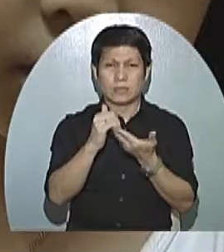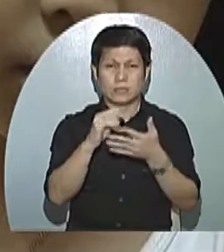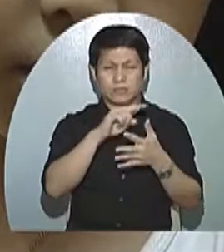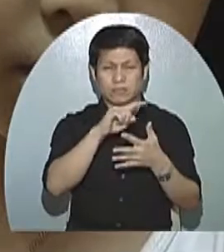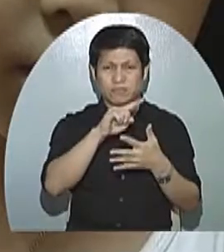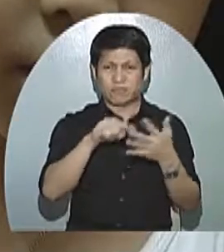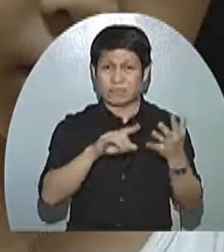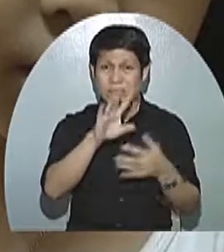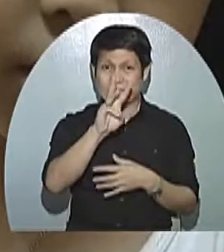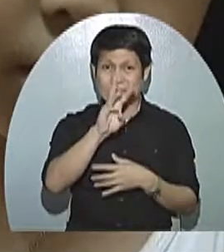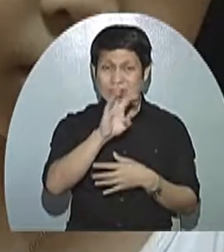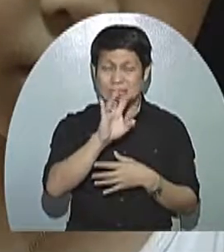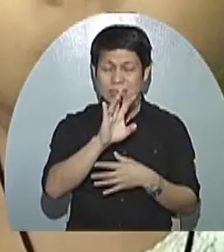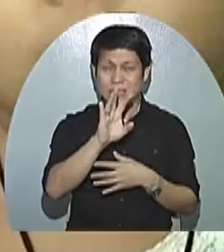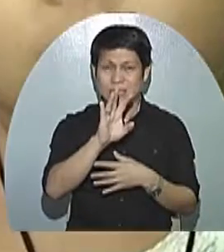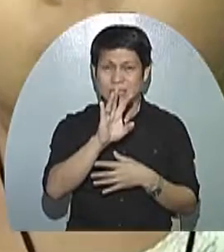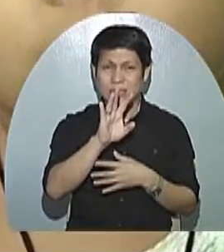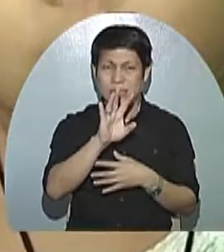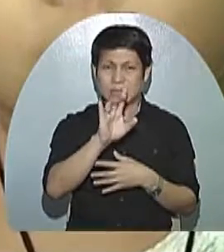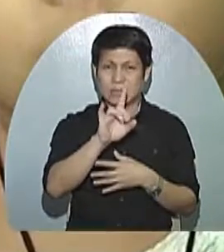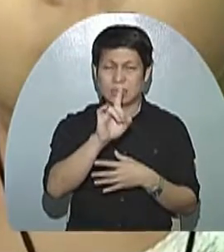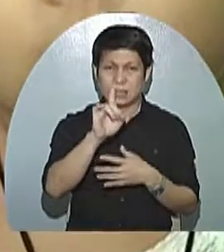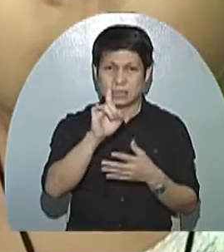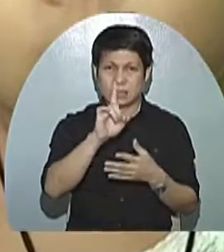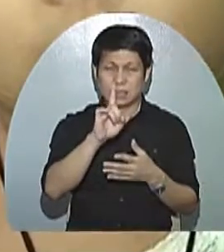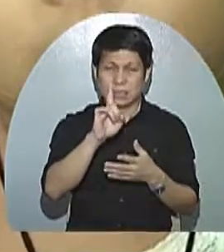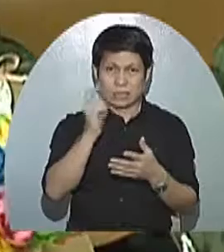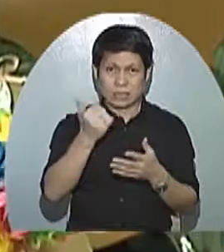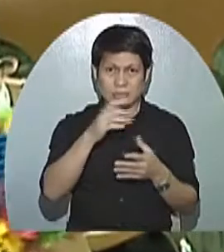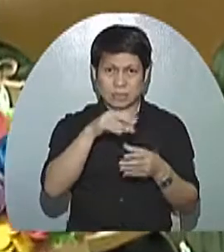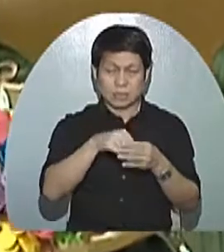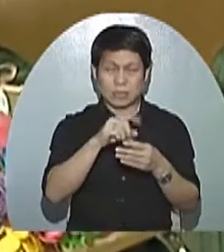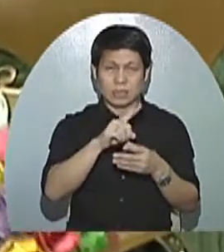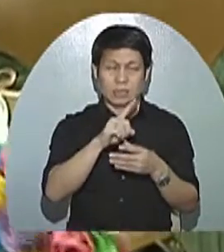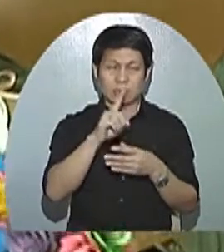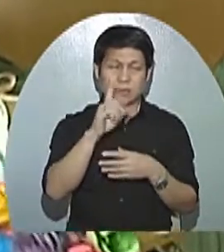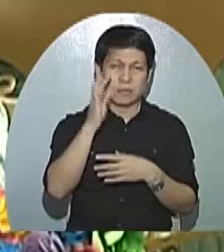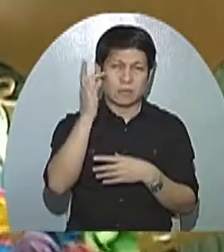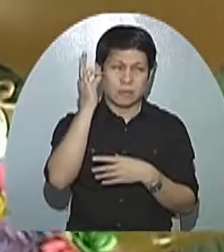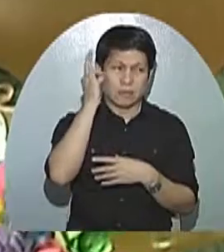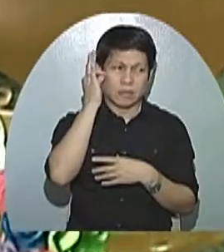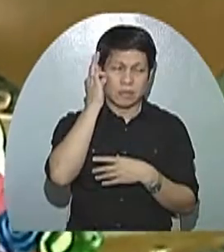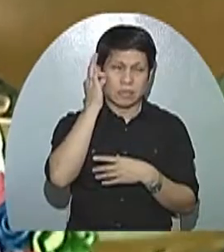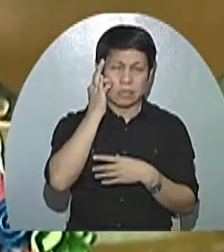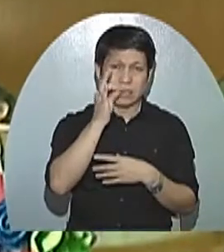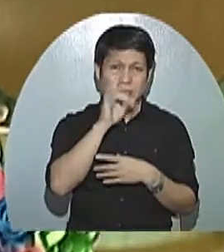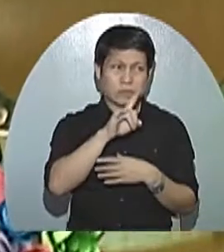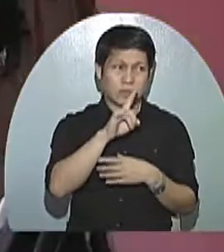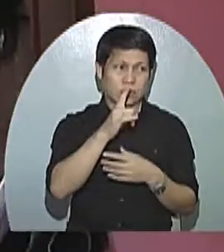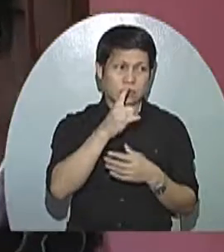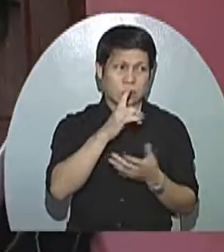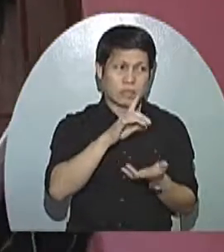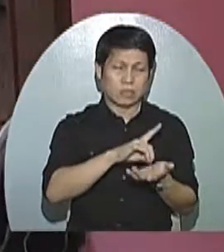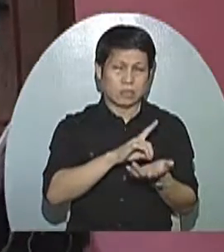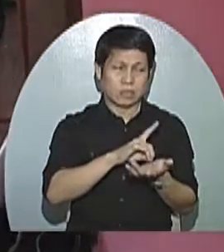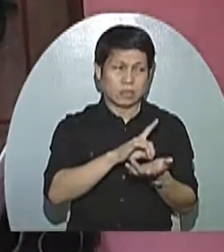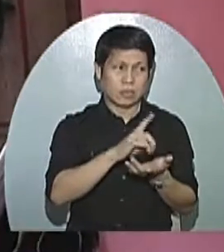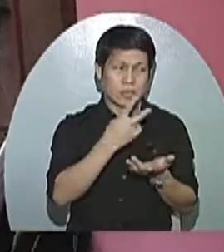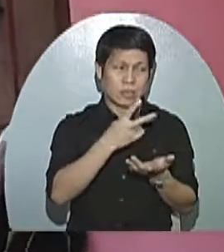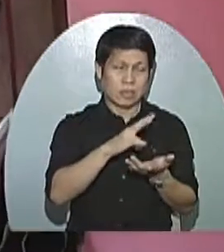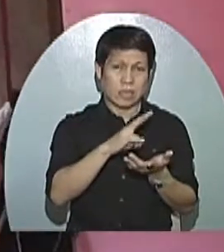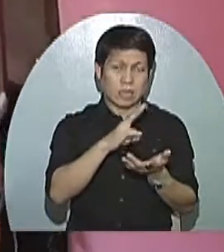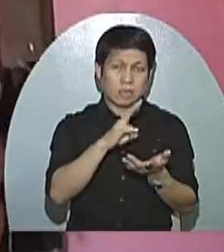Sa labing-anim na kaso ang aming naitala, ilan sa kanila ay sina Princess Umali, apat na taong gulang, na nadiagnose na